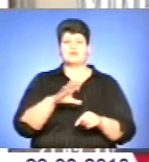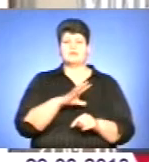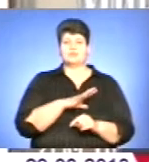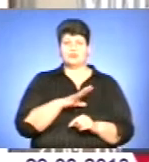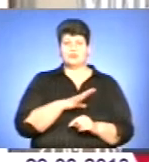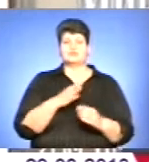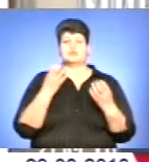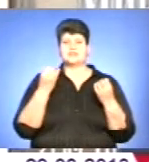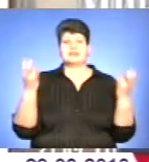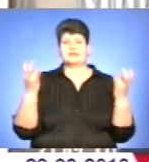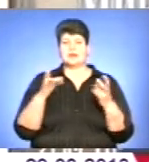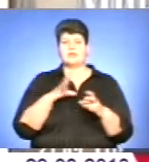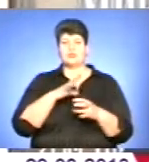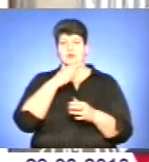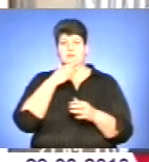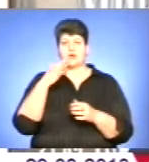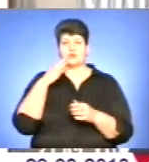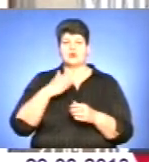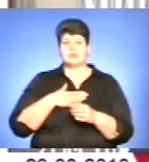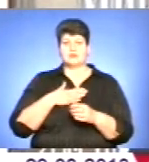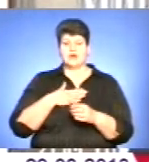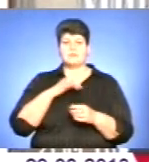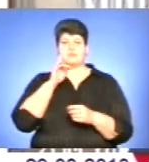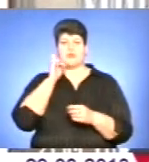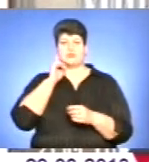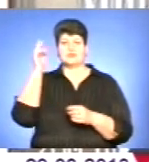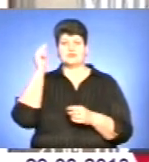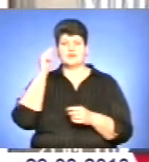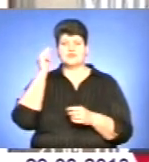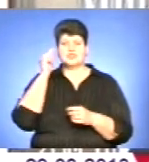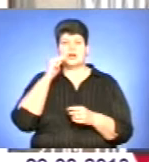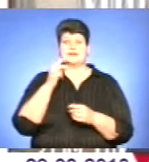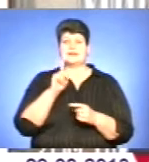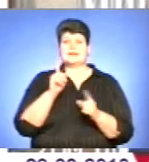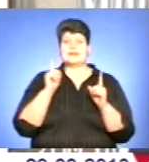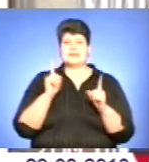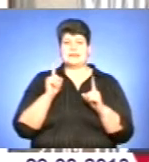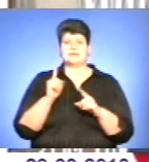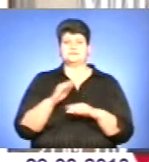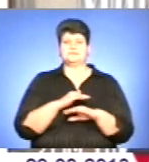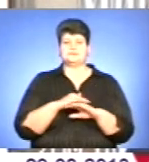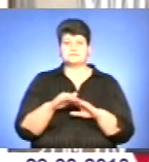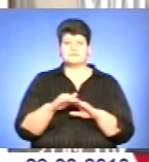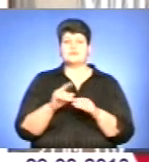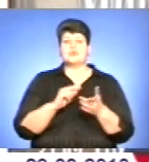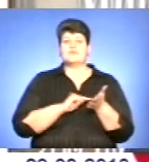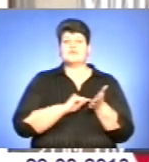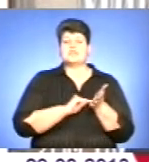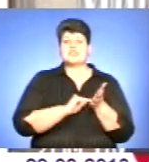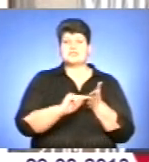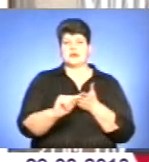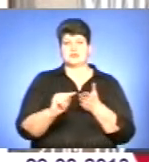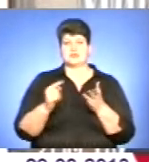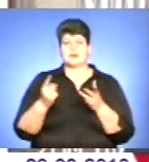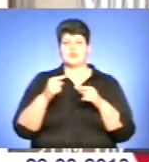що треба багатьом нам і в першу чергу молоді вивчати, і, я думаю, не тільки вулицю, я думаю, що якось відзначити, може, і